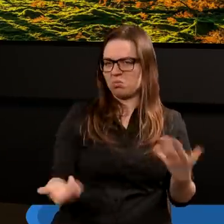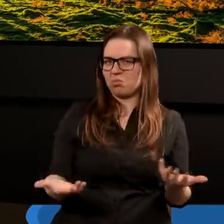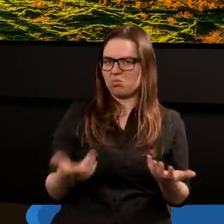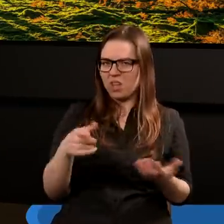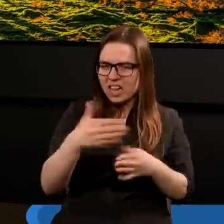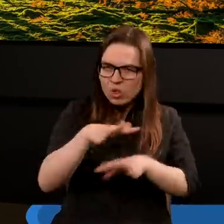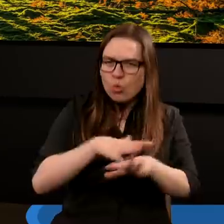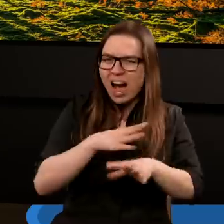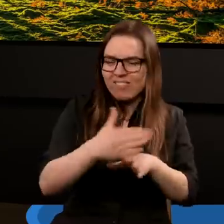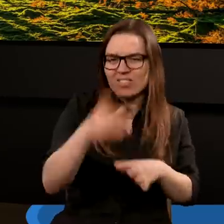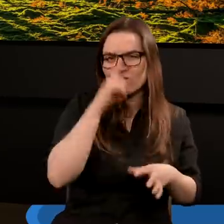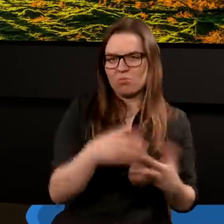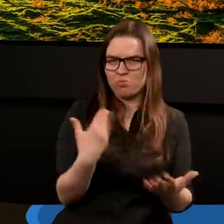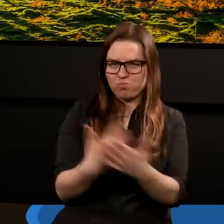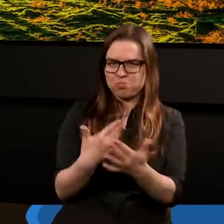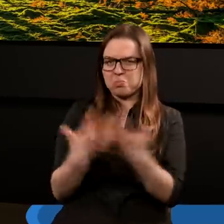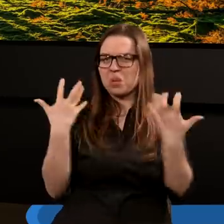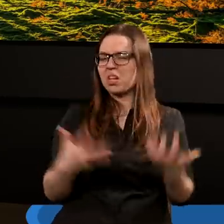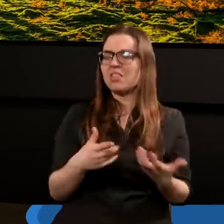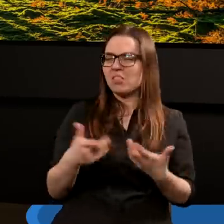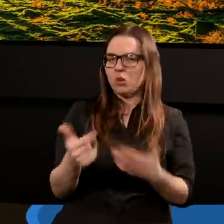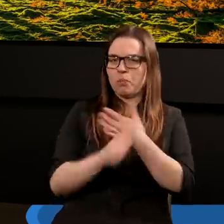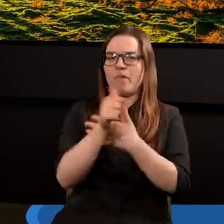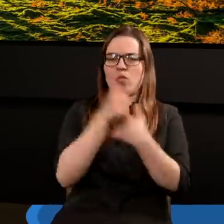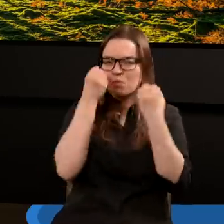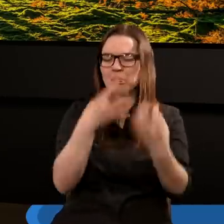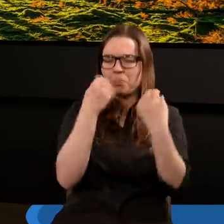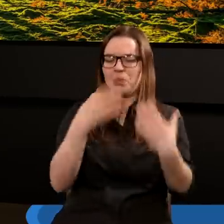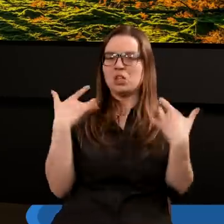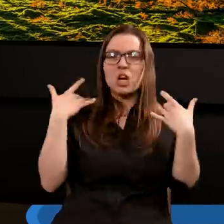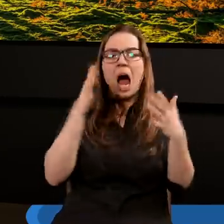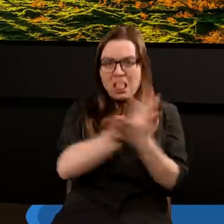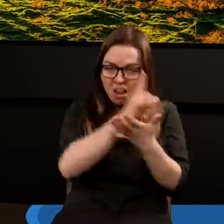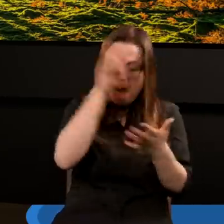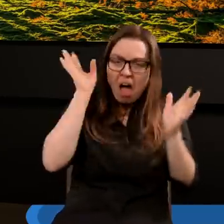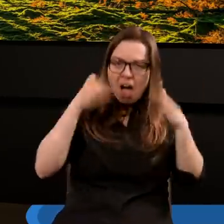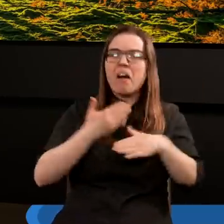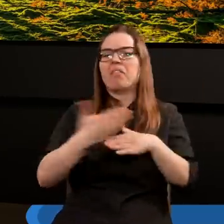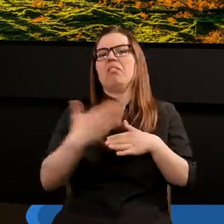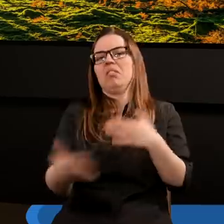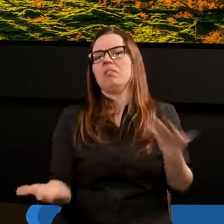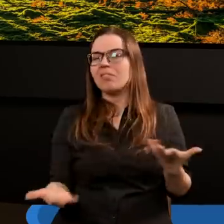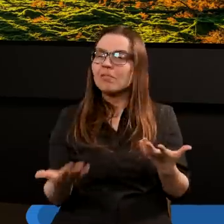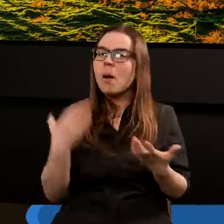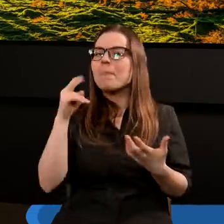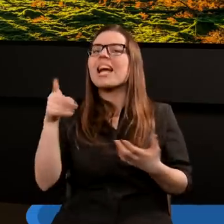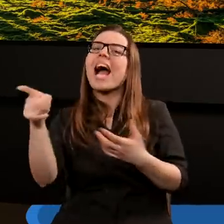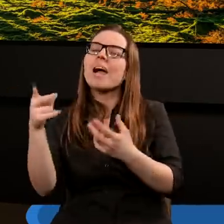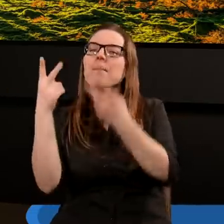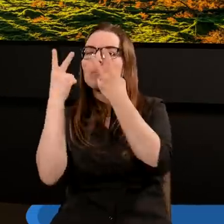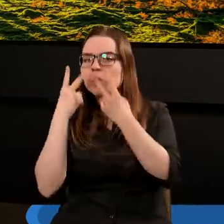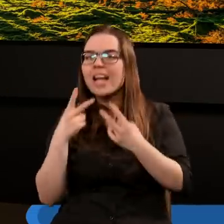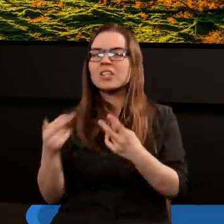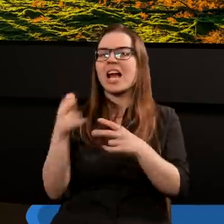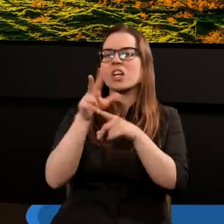tymi duchami, które powodują wszystkie nieszczęścia. Może Mirku, przeczytaj ten trzynasty,